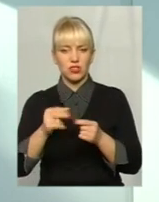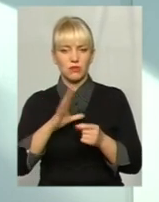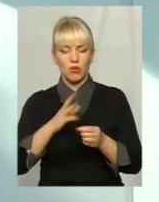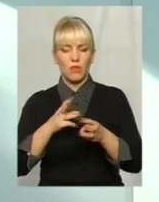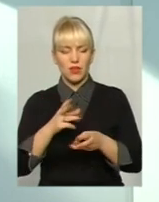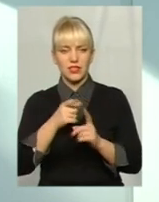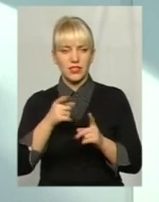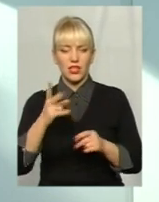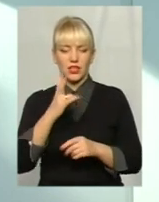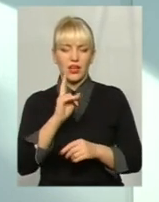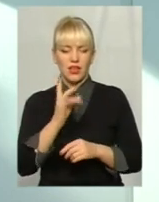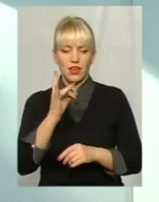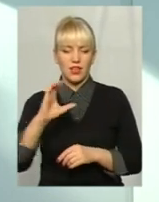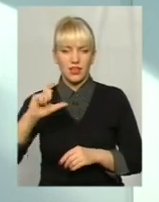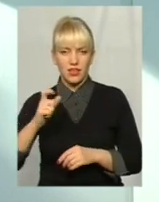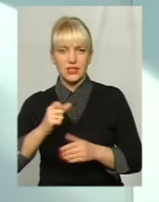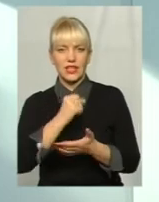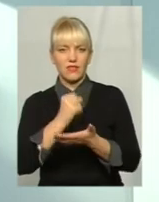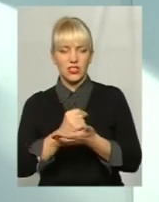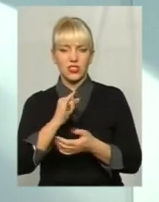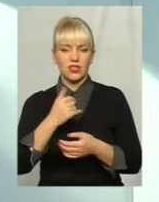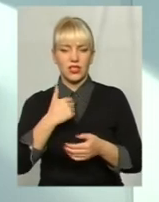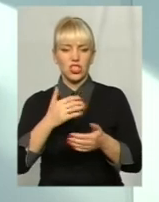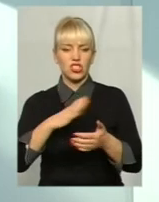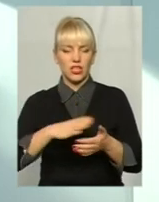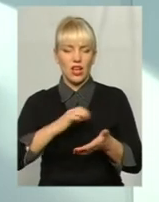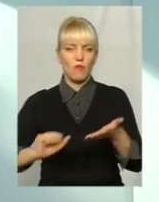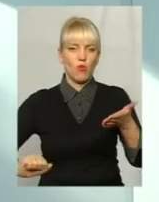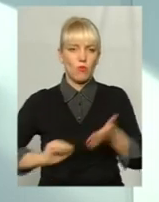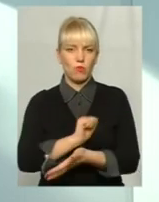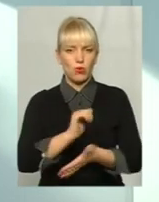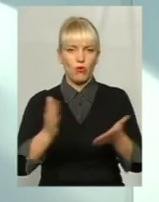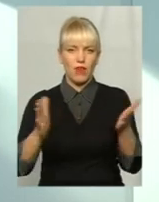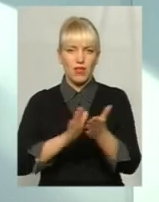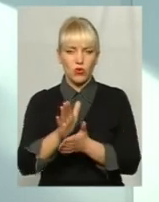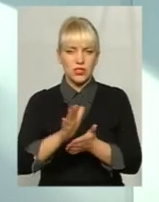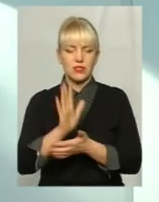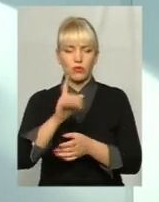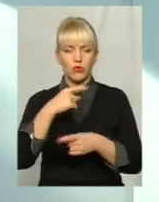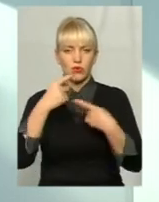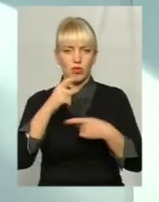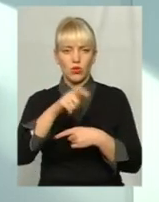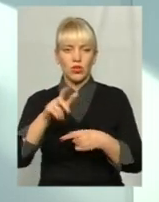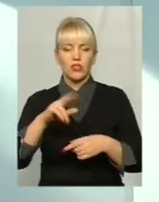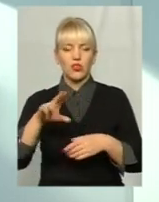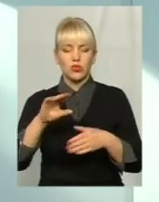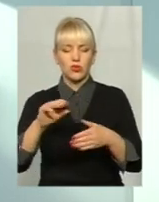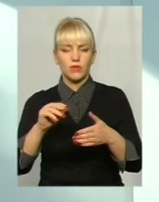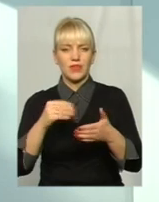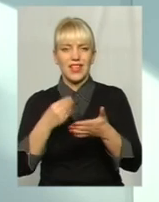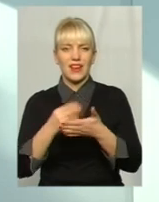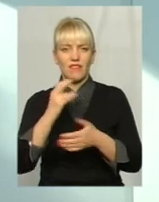затвердило, чекаємо опублікування засоб масової інформації, тоді доведемо до мешканців міста. Що стосується тарифів на воду?